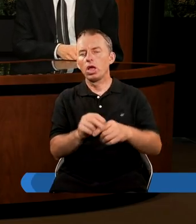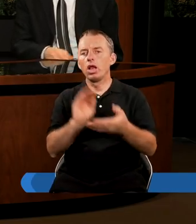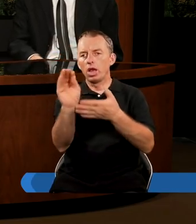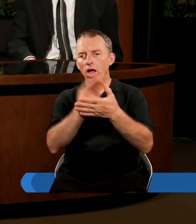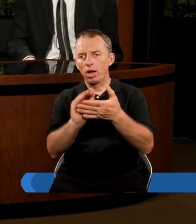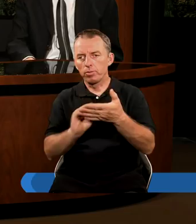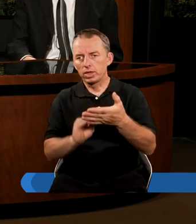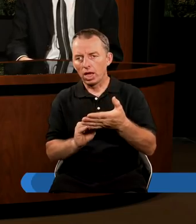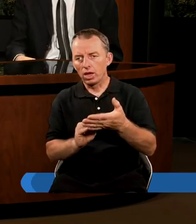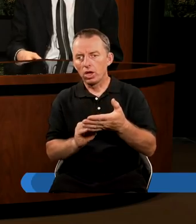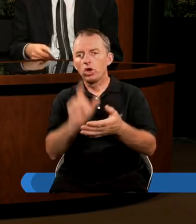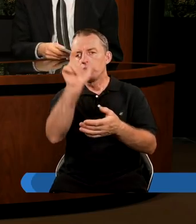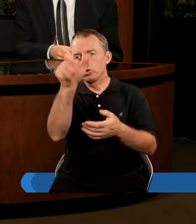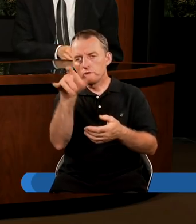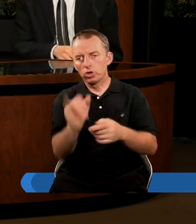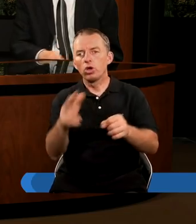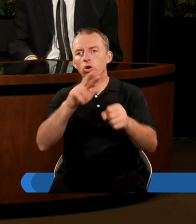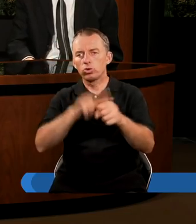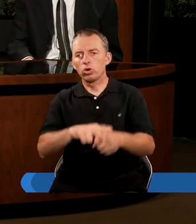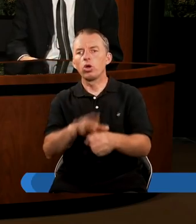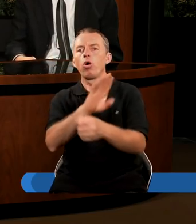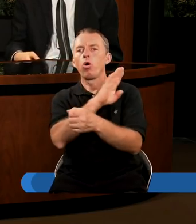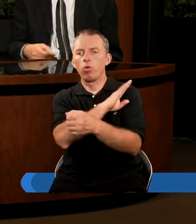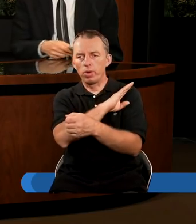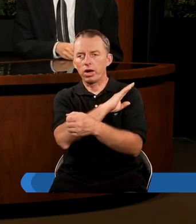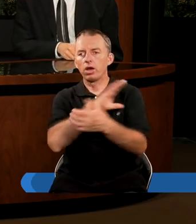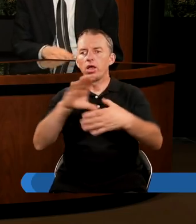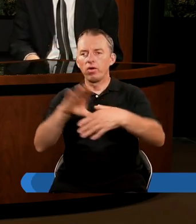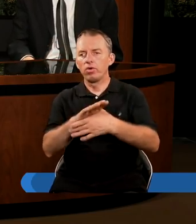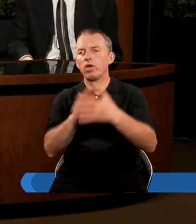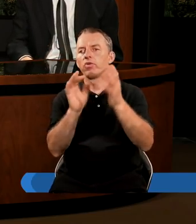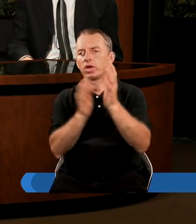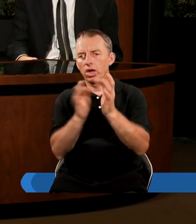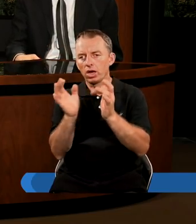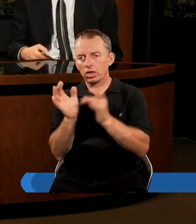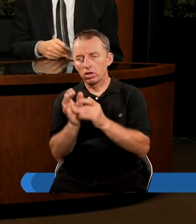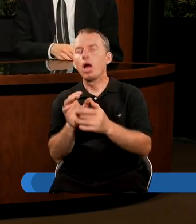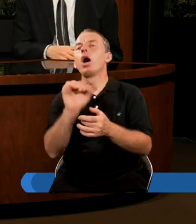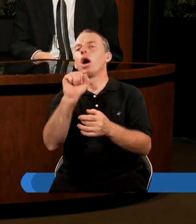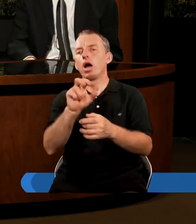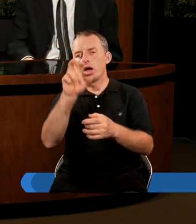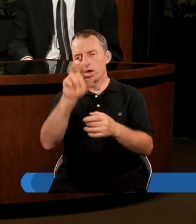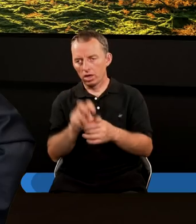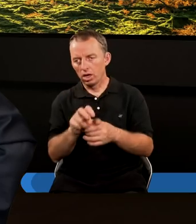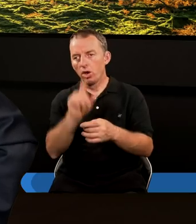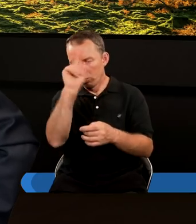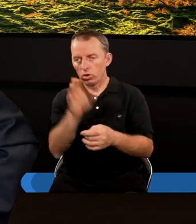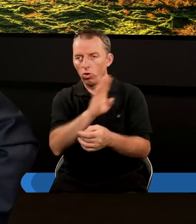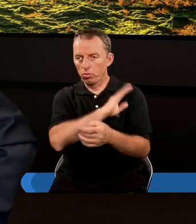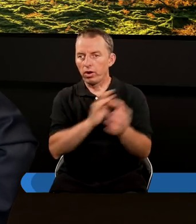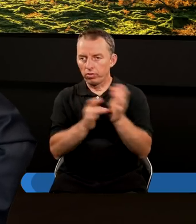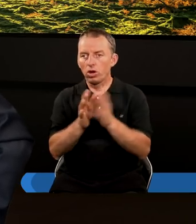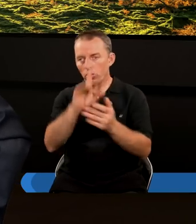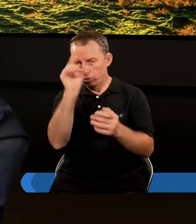było napisane ci, którzy umarli w Chrystusie. Tak jest. Aha, czyli są ludzie umarli w